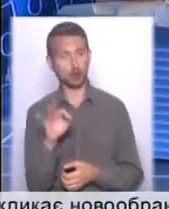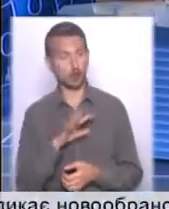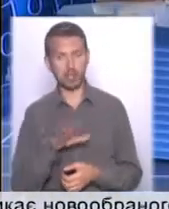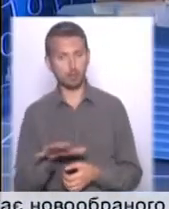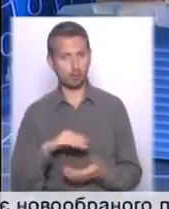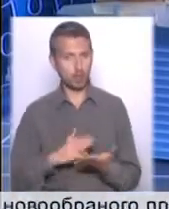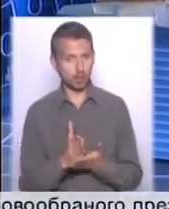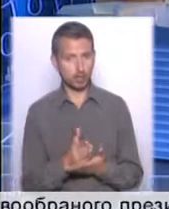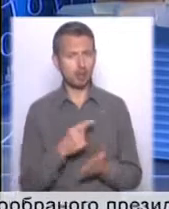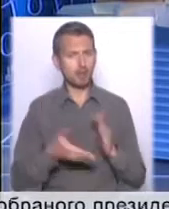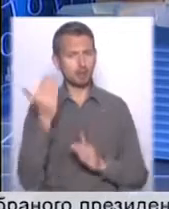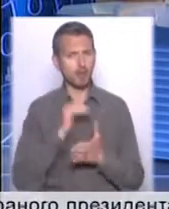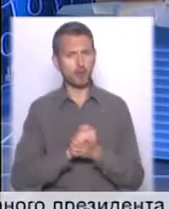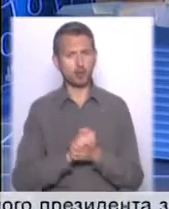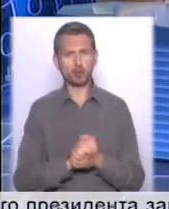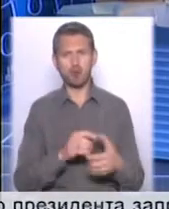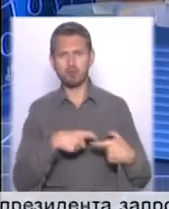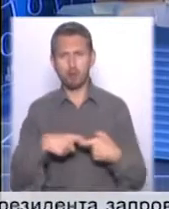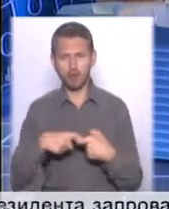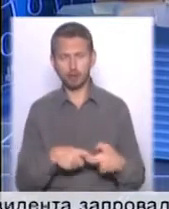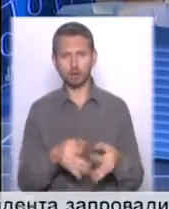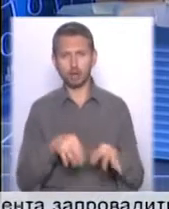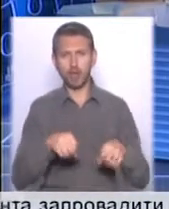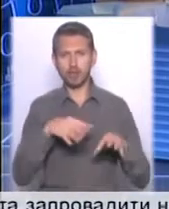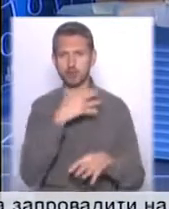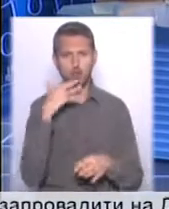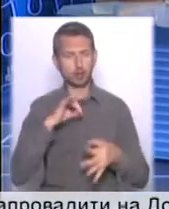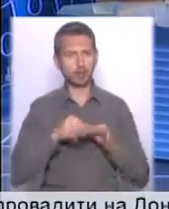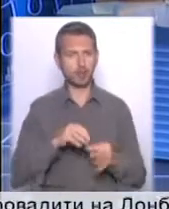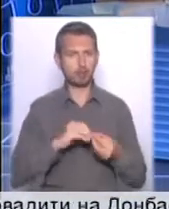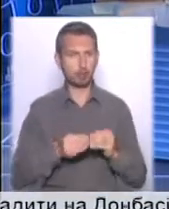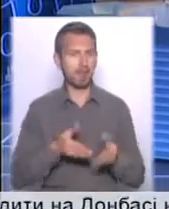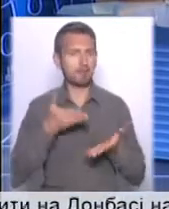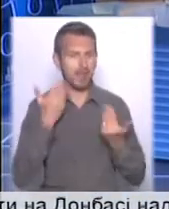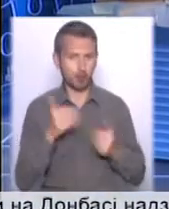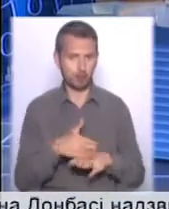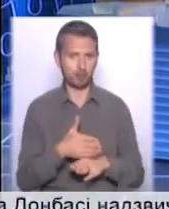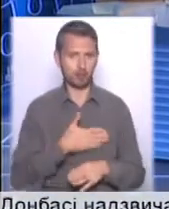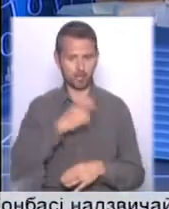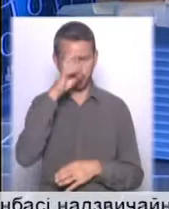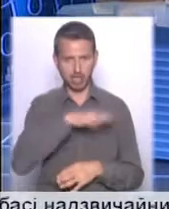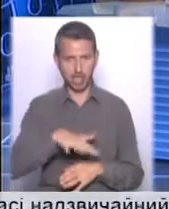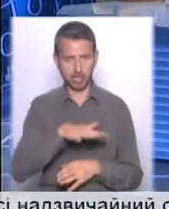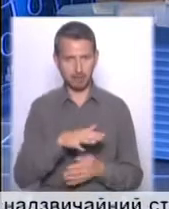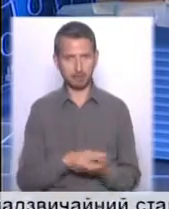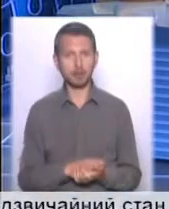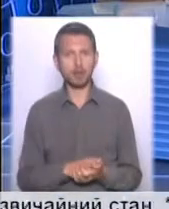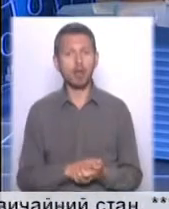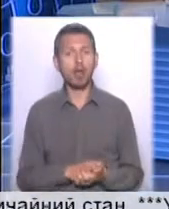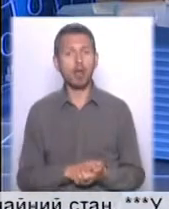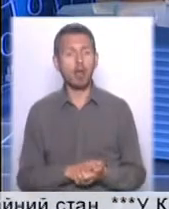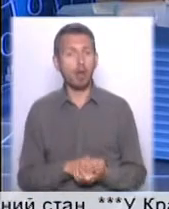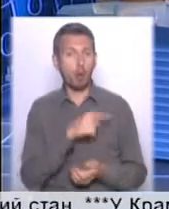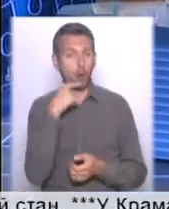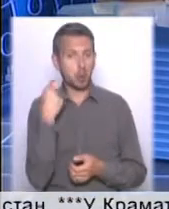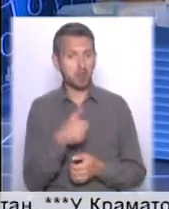давня дружба, вона їх пов'язує, дозволяє вирішувати багато складних проблем дуже легко між нашими країнами. Дійсно, риторика Росії пом'якшила,